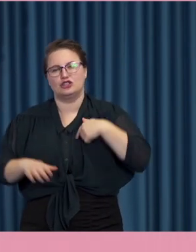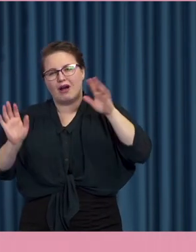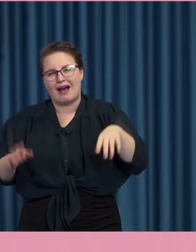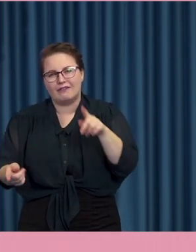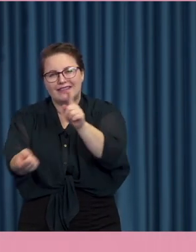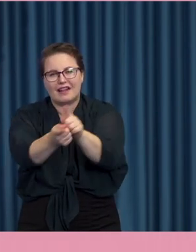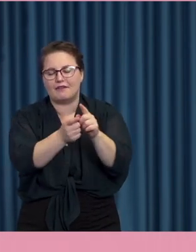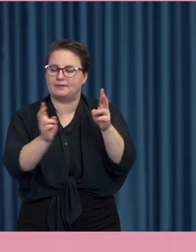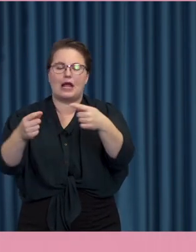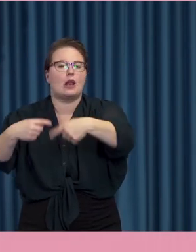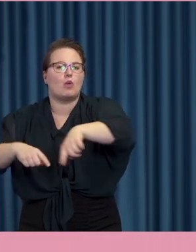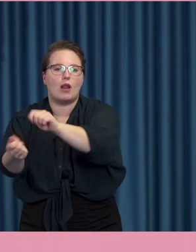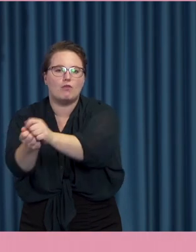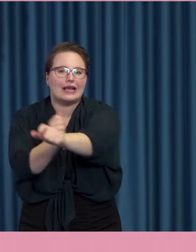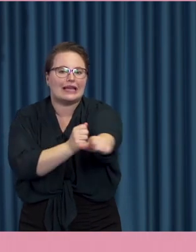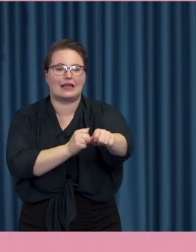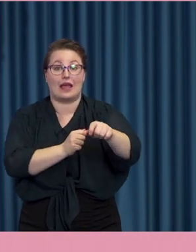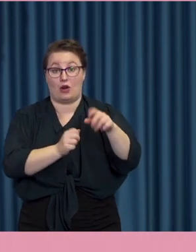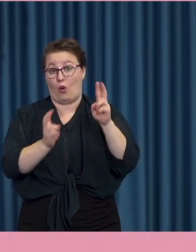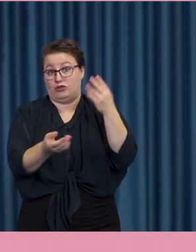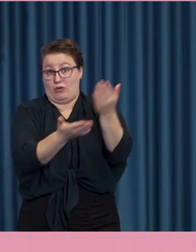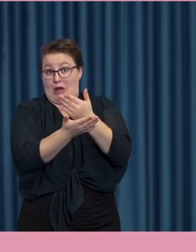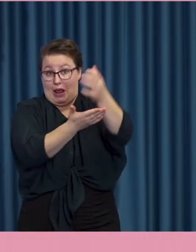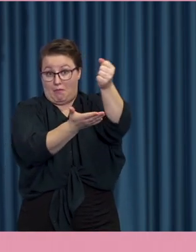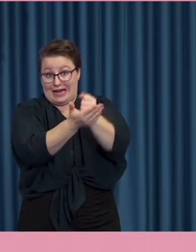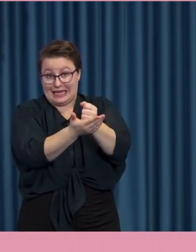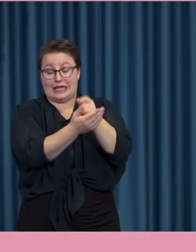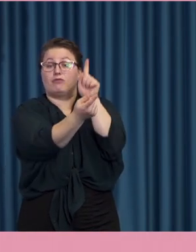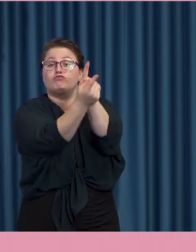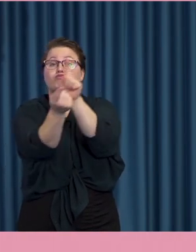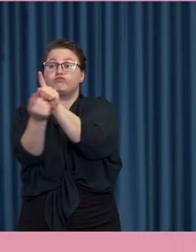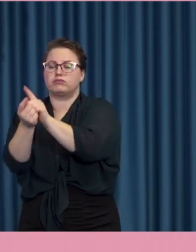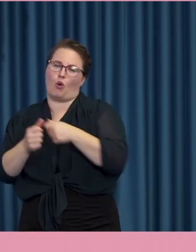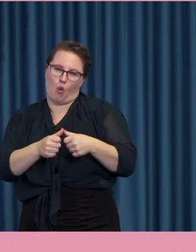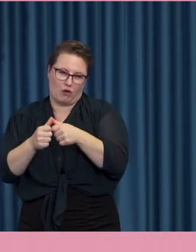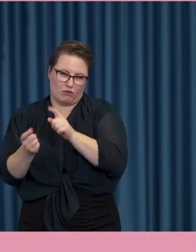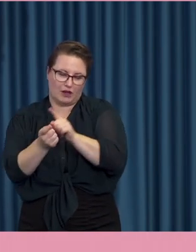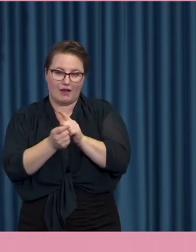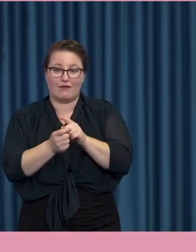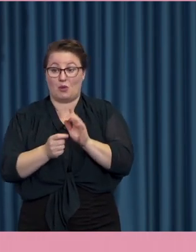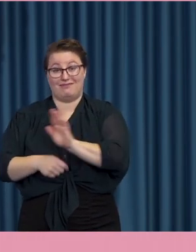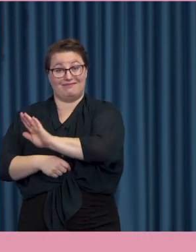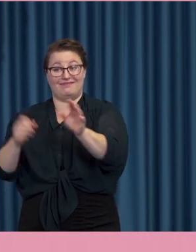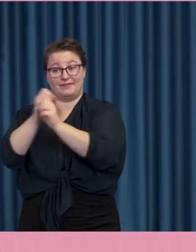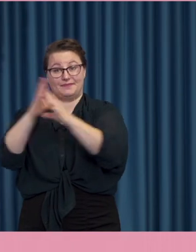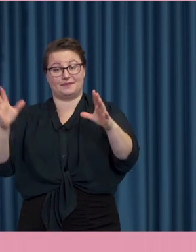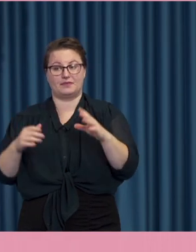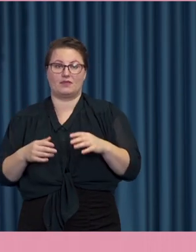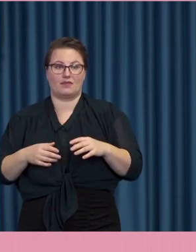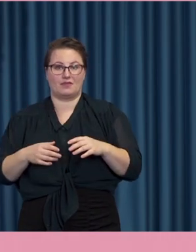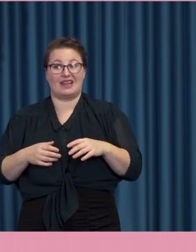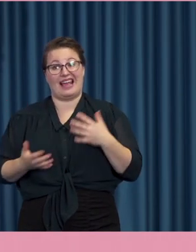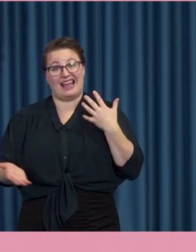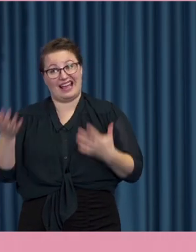politiker, har träffat alla nationella partier, vi har träffat en massa olika organisationer. Och bilden är ju ändå att det är rätt så